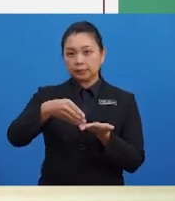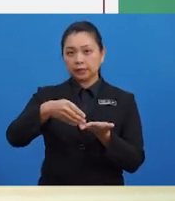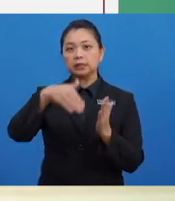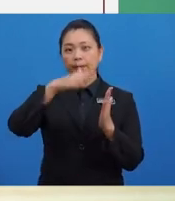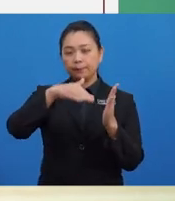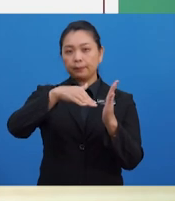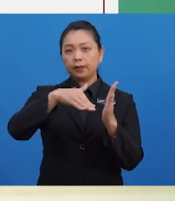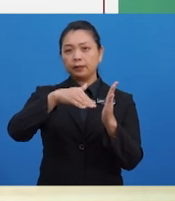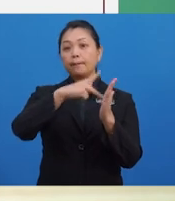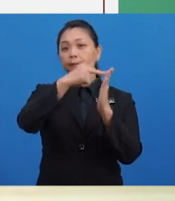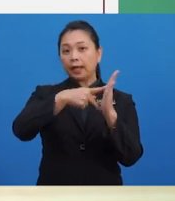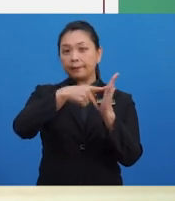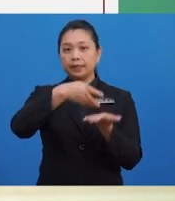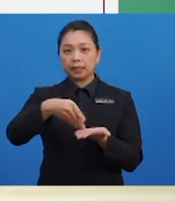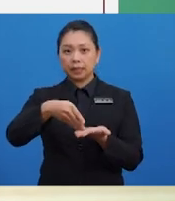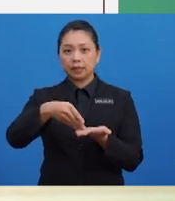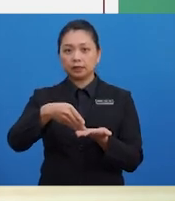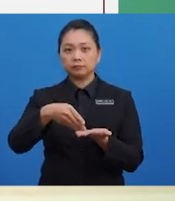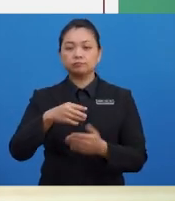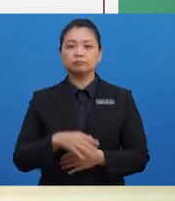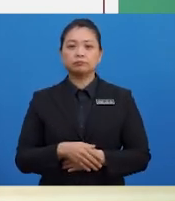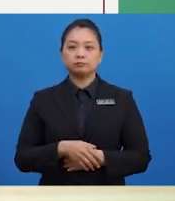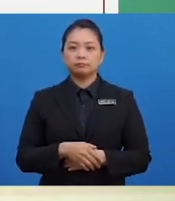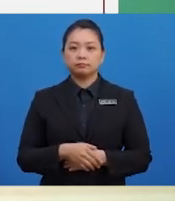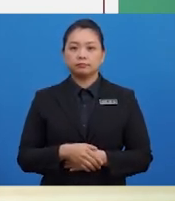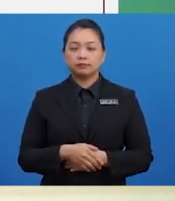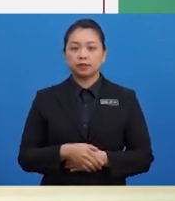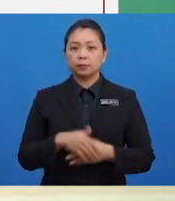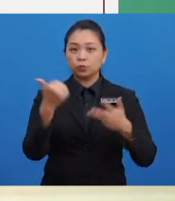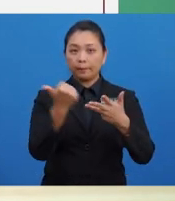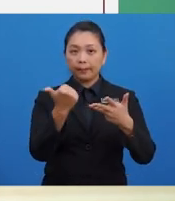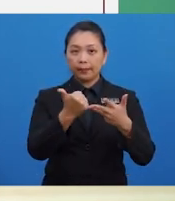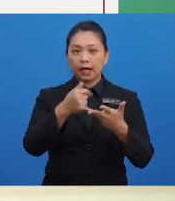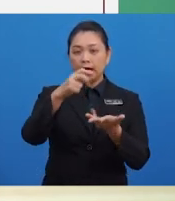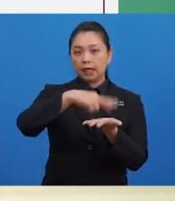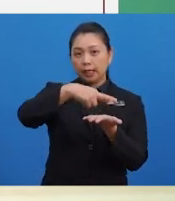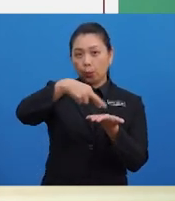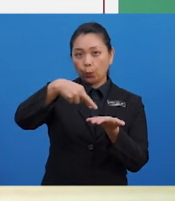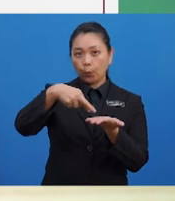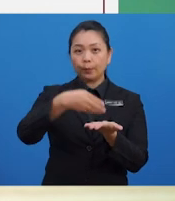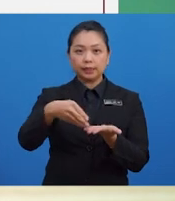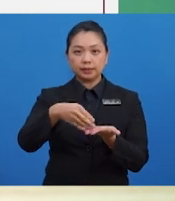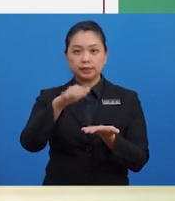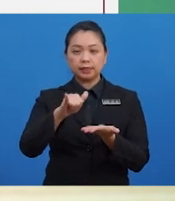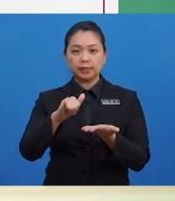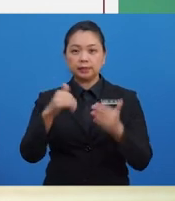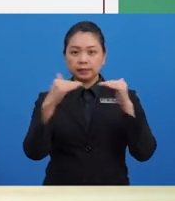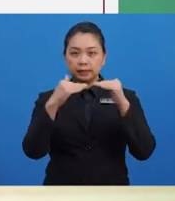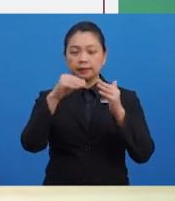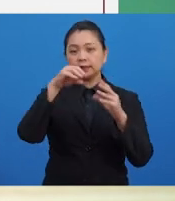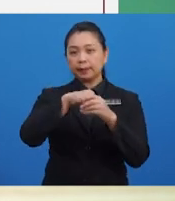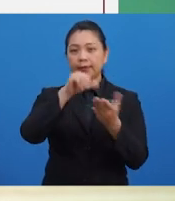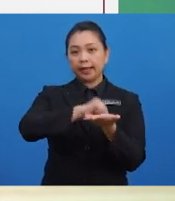duga terselaras. Keempat, merekodkan belanja yang terselaras ke dalam akaun untung